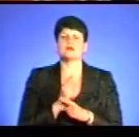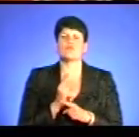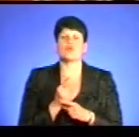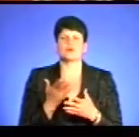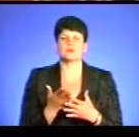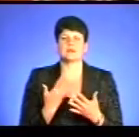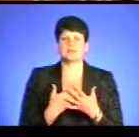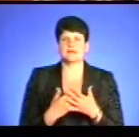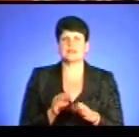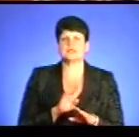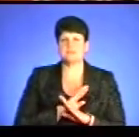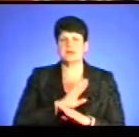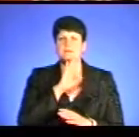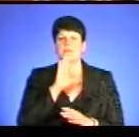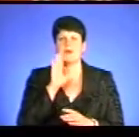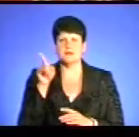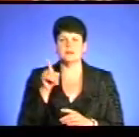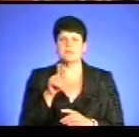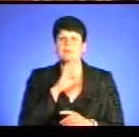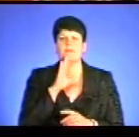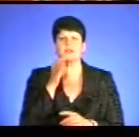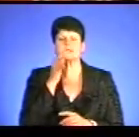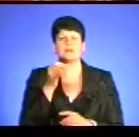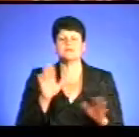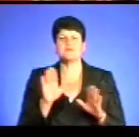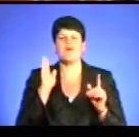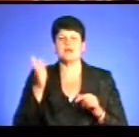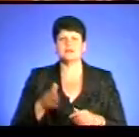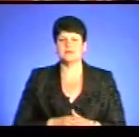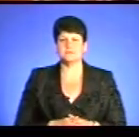смерть матері, мама йому сказала, треба співати.